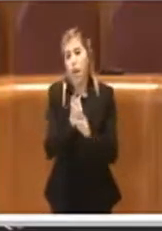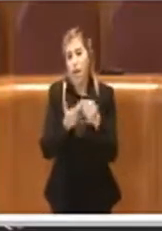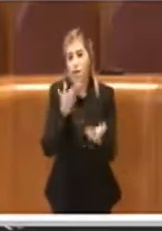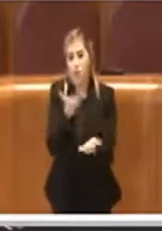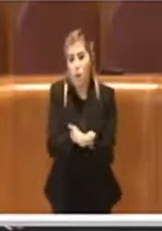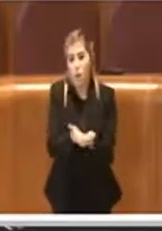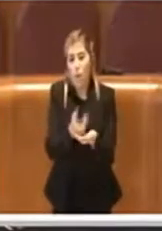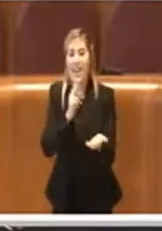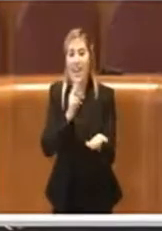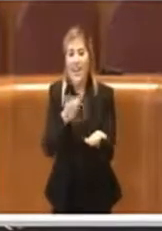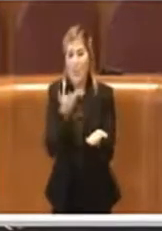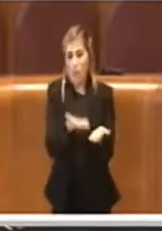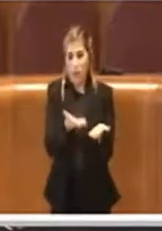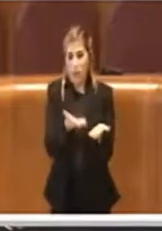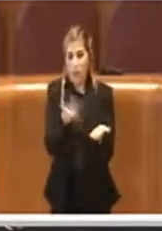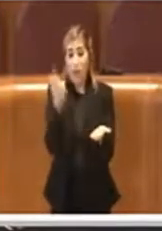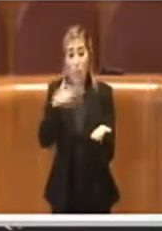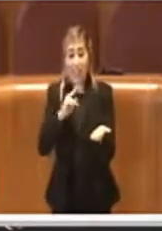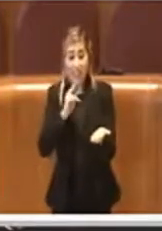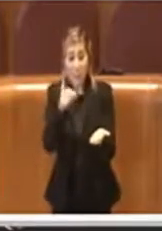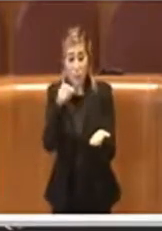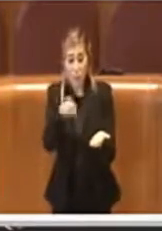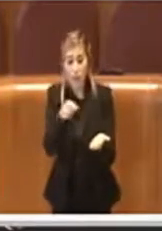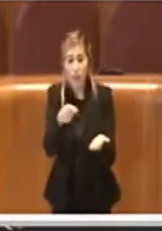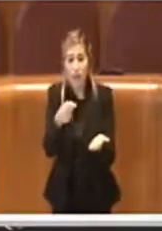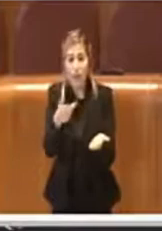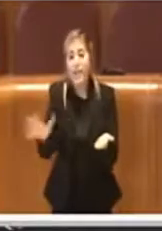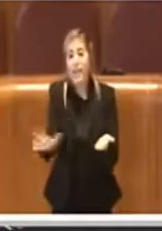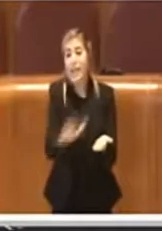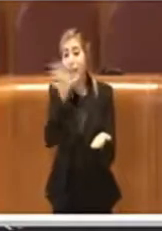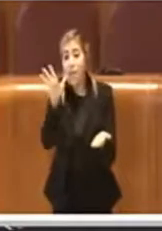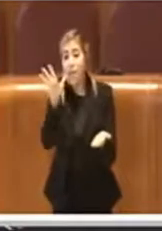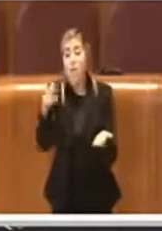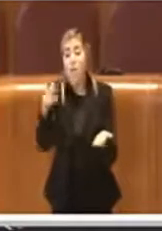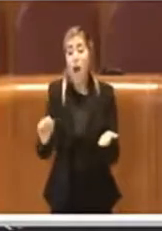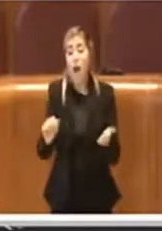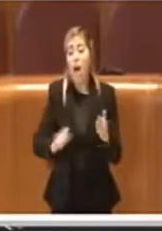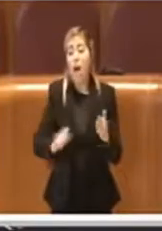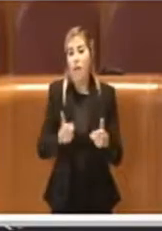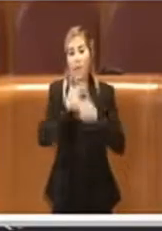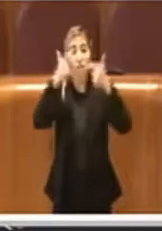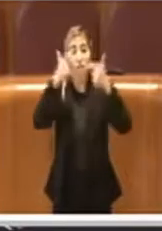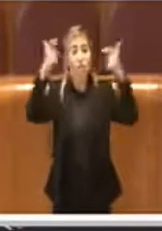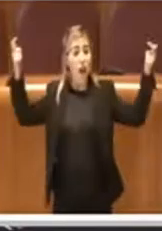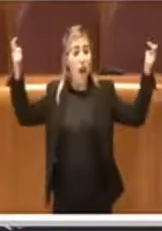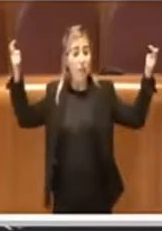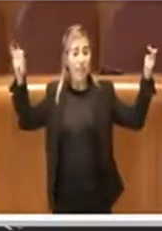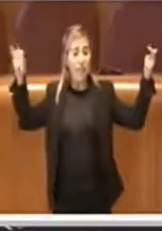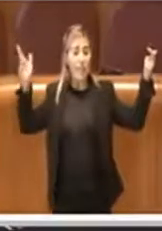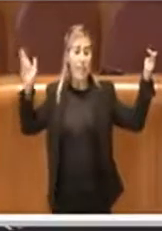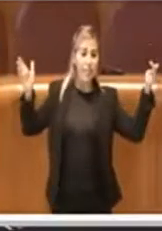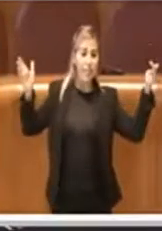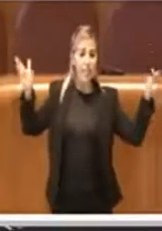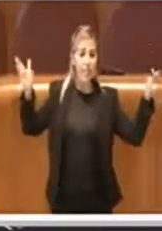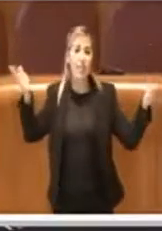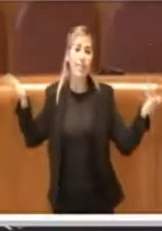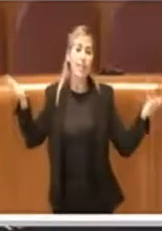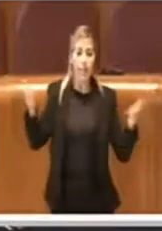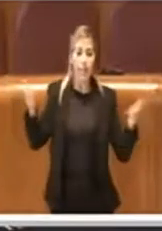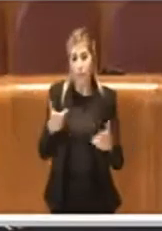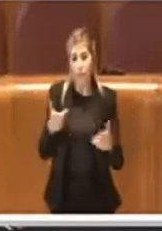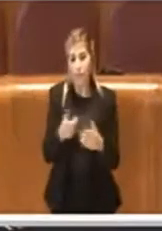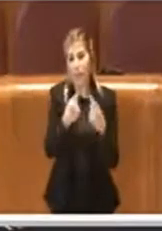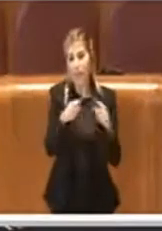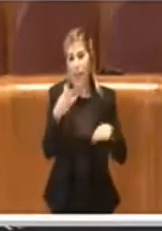risposte, che queste risposte fossero forse eccessive all'inizio nelle proposte l'ho anche detto in diversi interventi.